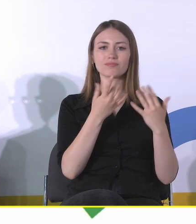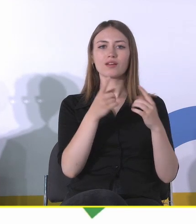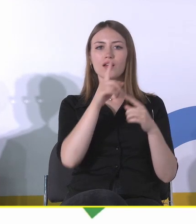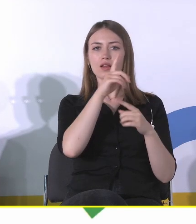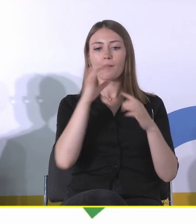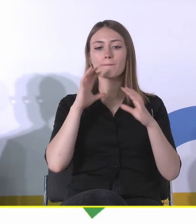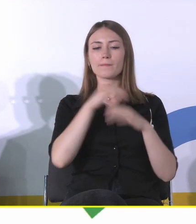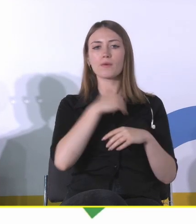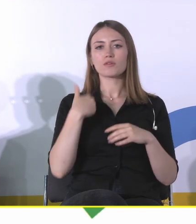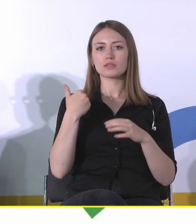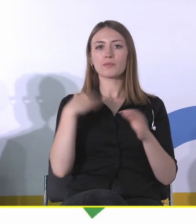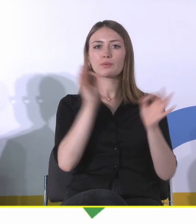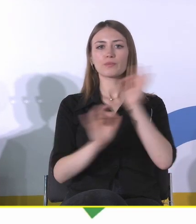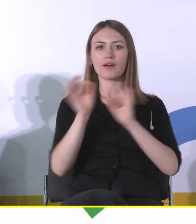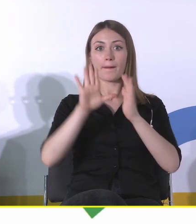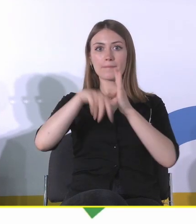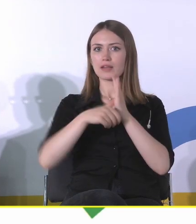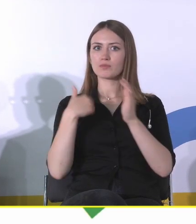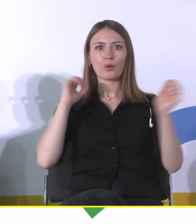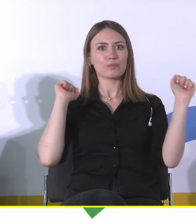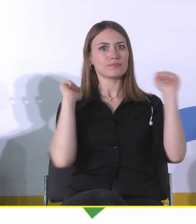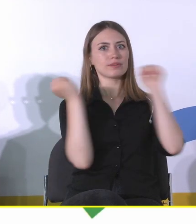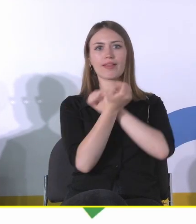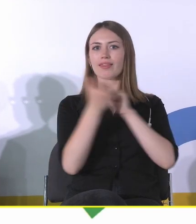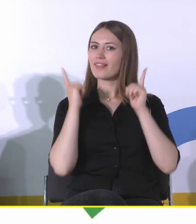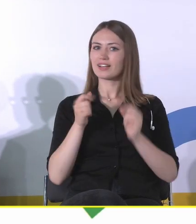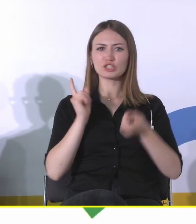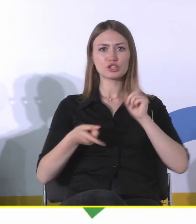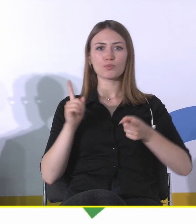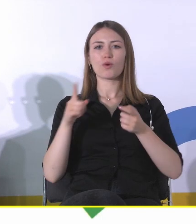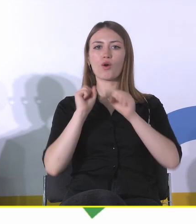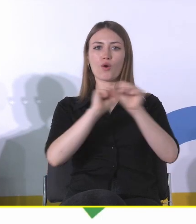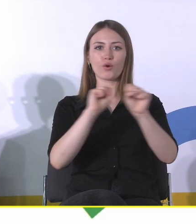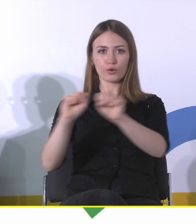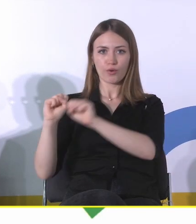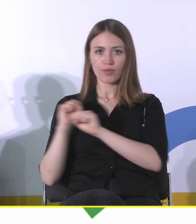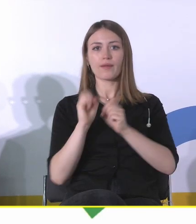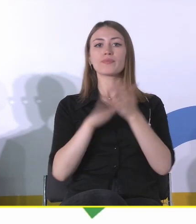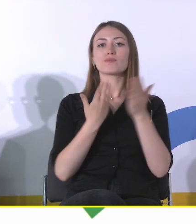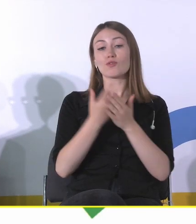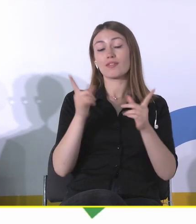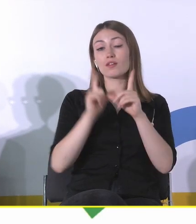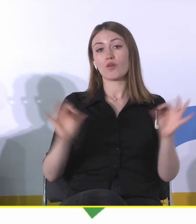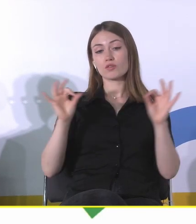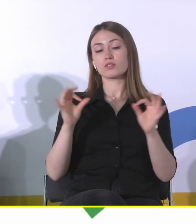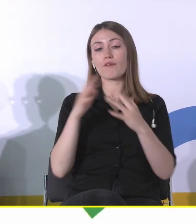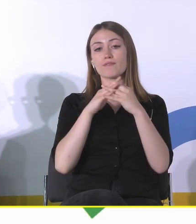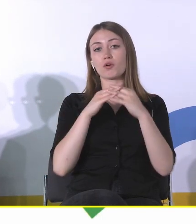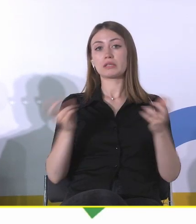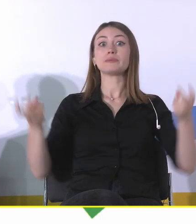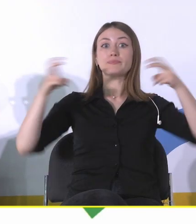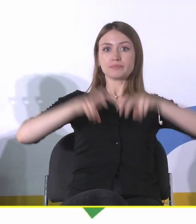zaczęli gwałtownie przekształcać istniejące plany ochrony na wypadek konfliktów zbrojnych, które oczywiście każde duże